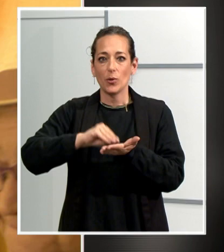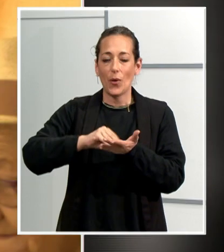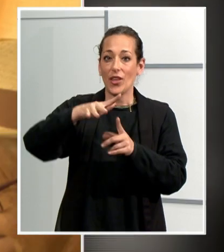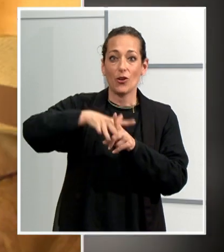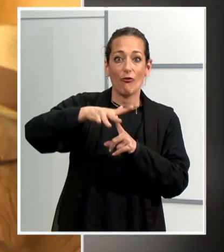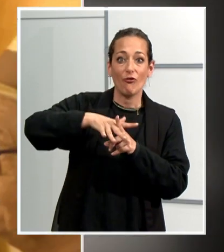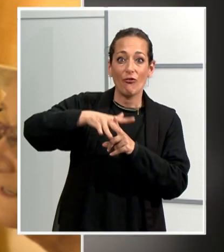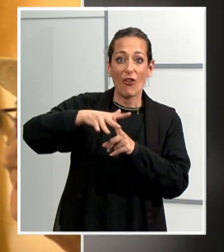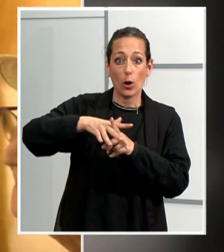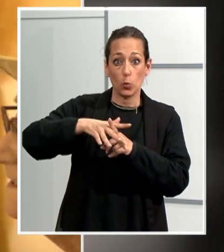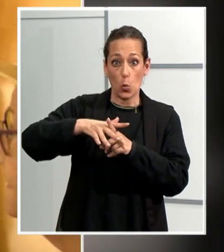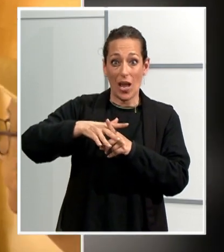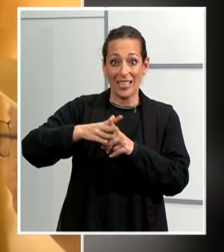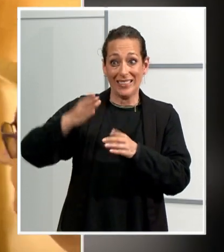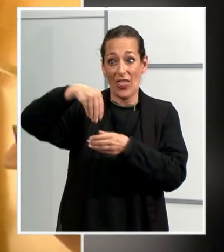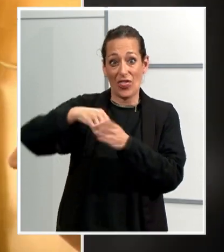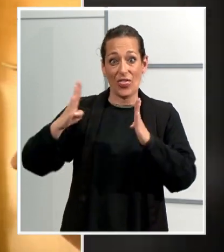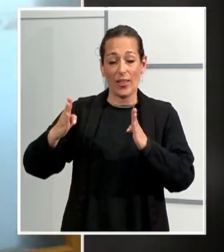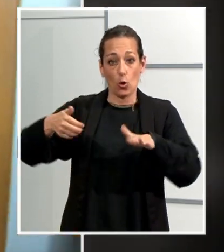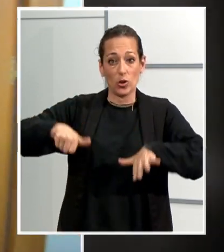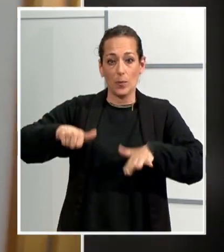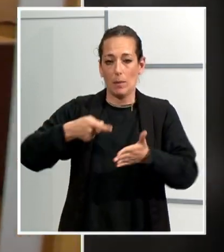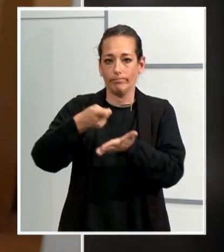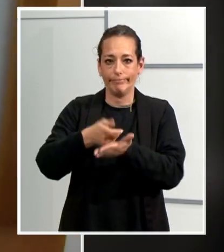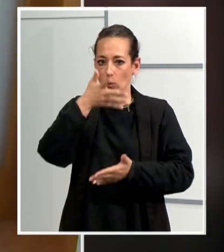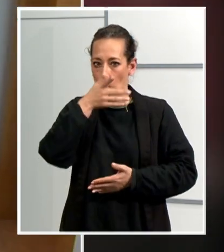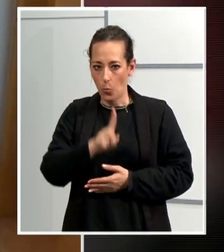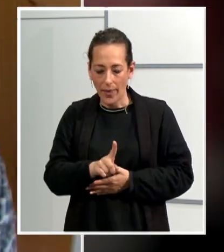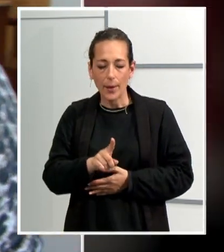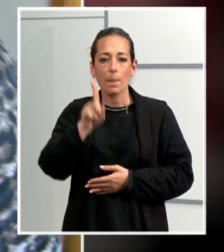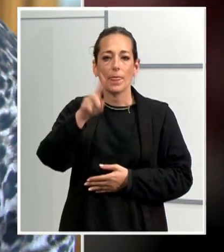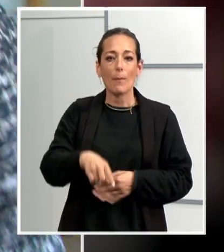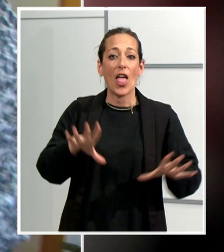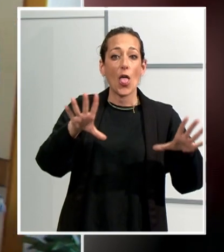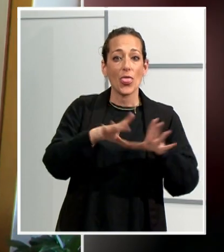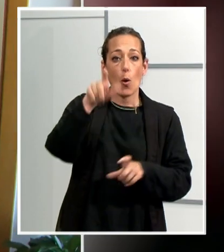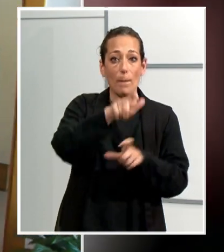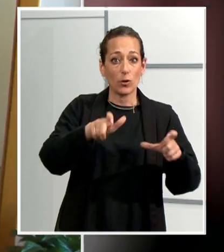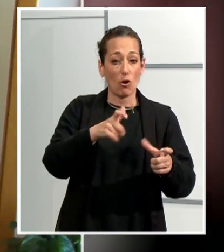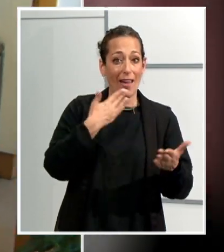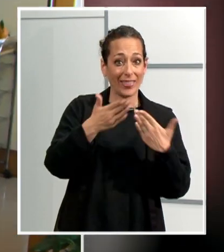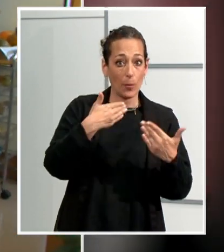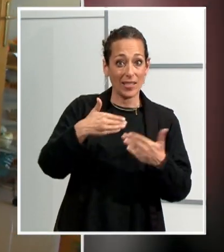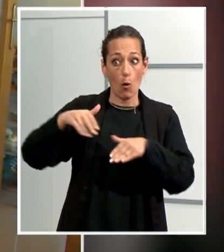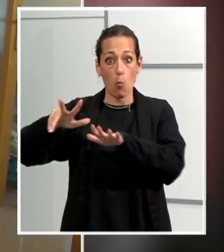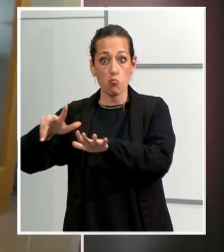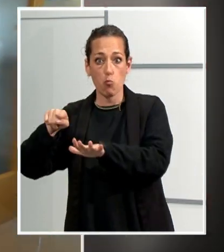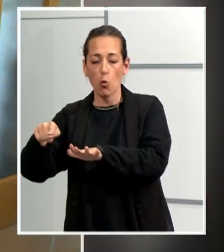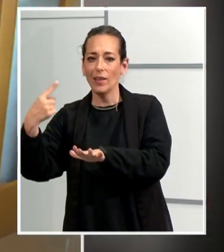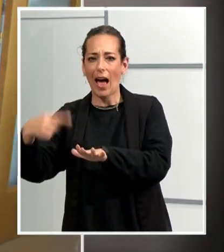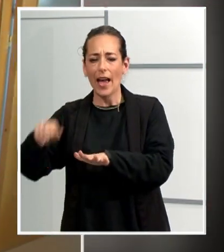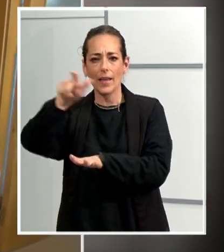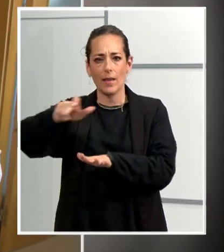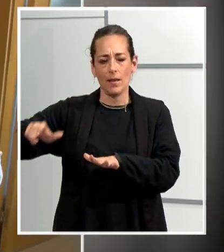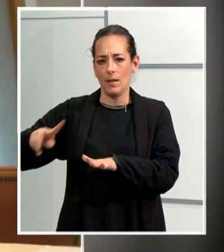la llarg dels darrers sis mesos. D'altra banda, 8 de cada 10 persones entrevistades manifesten tenir algun familiar o persona de confiança